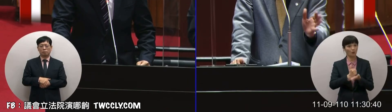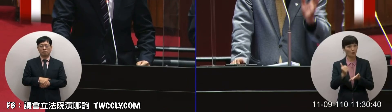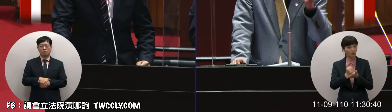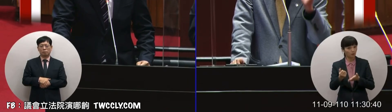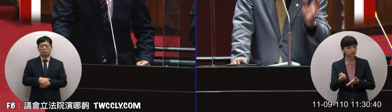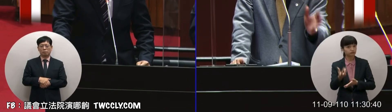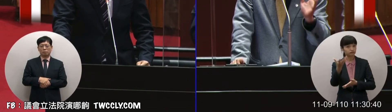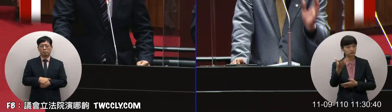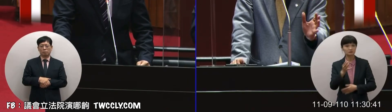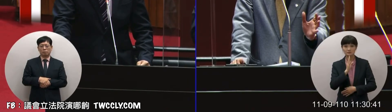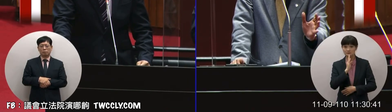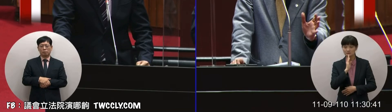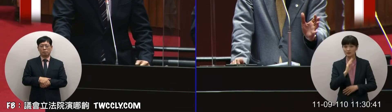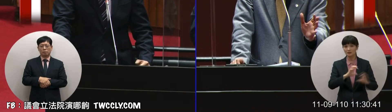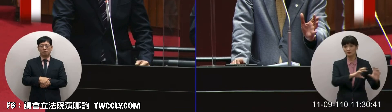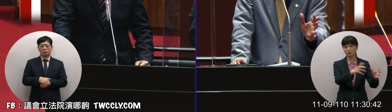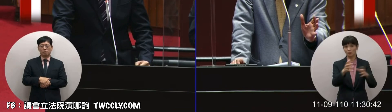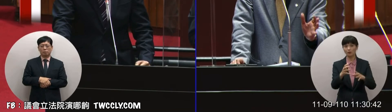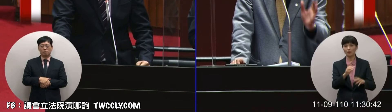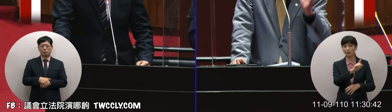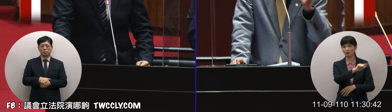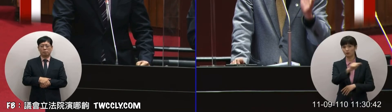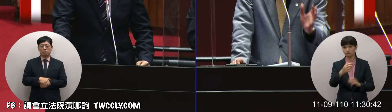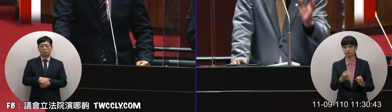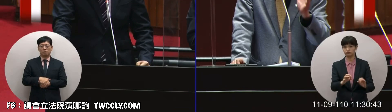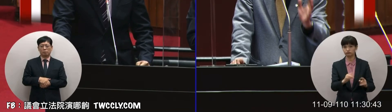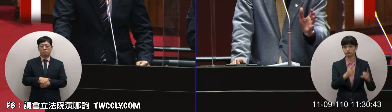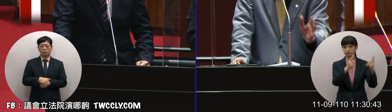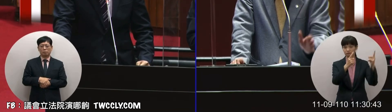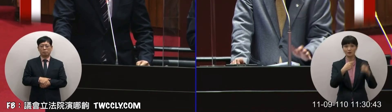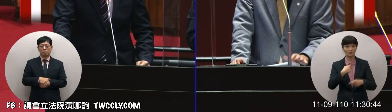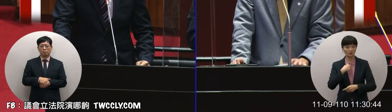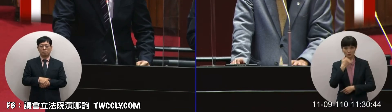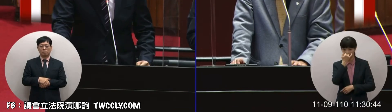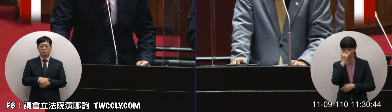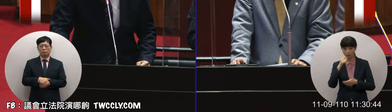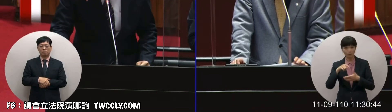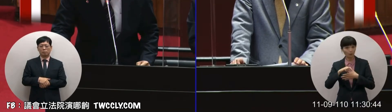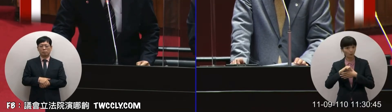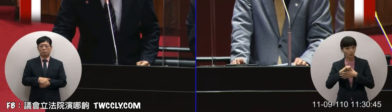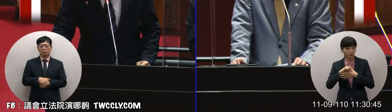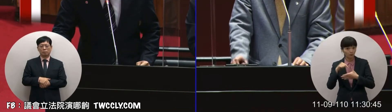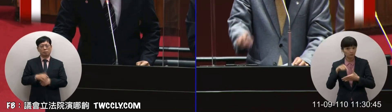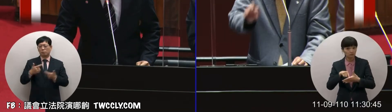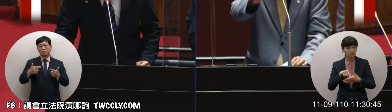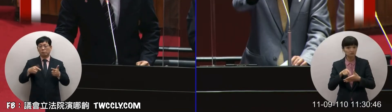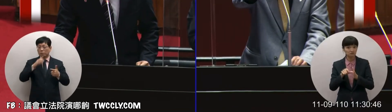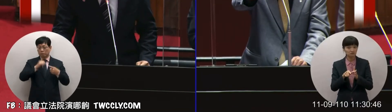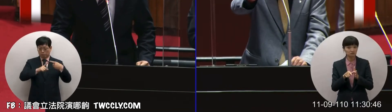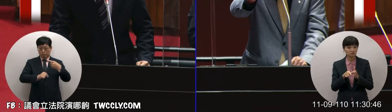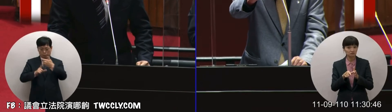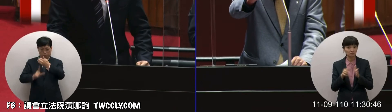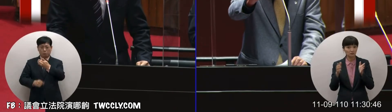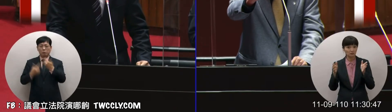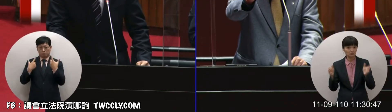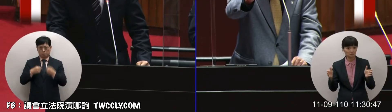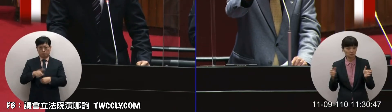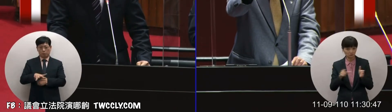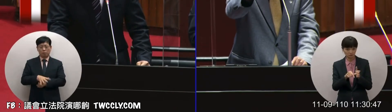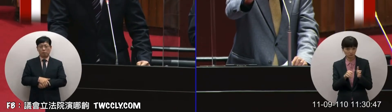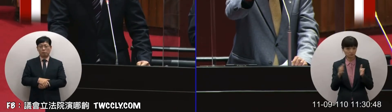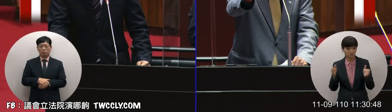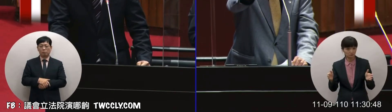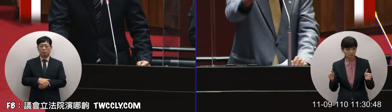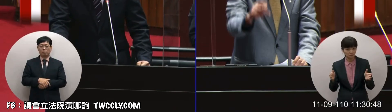世界物價在上漲之中我們的地肉是我們的企業長剛好這段時期這段時期